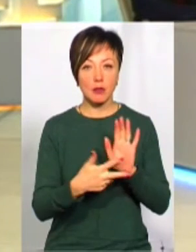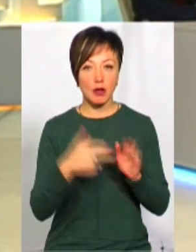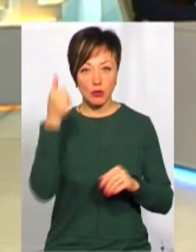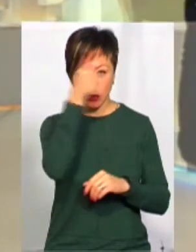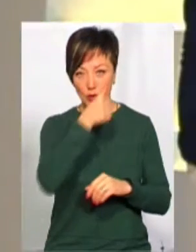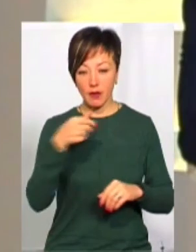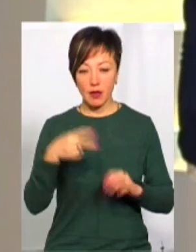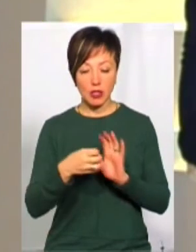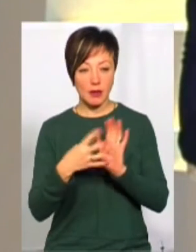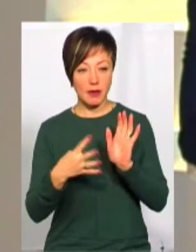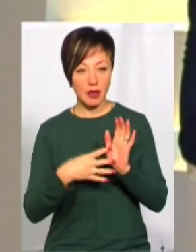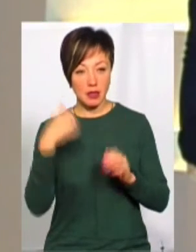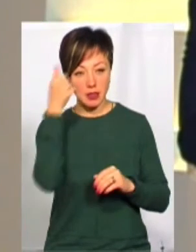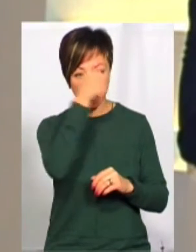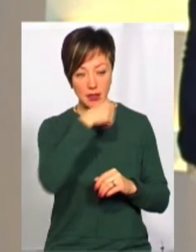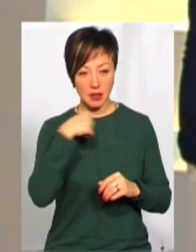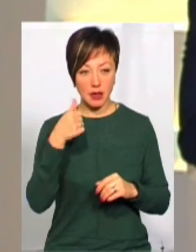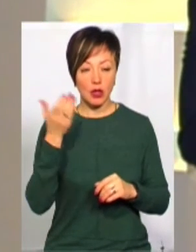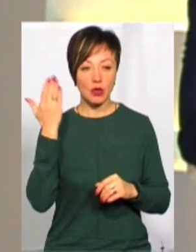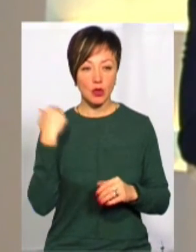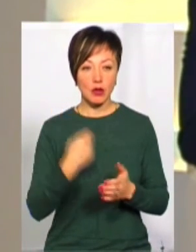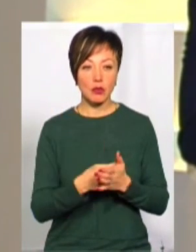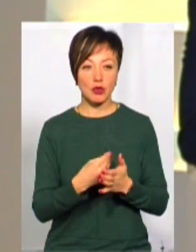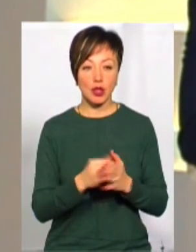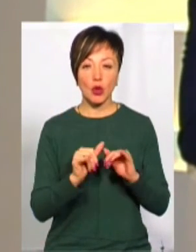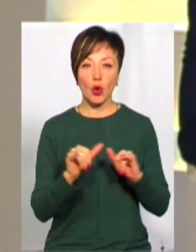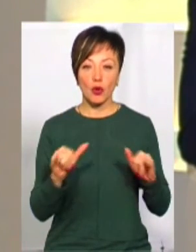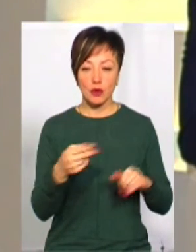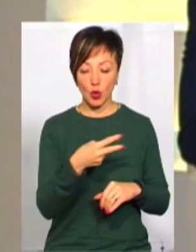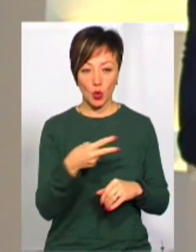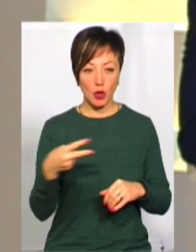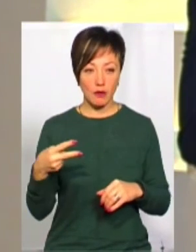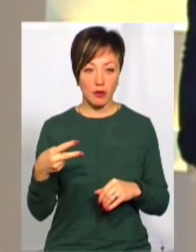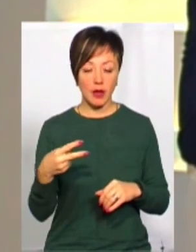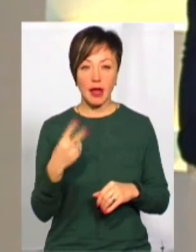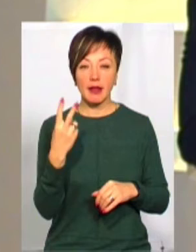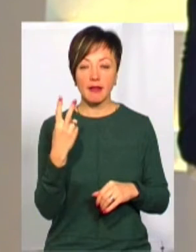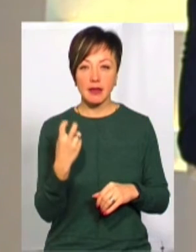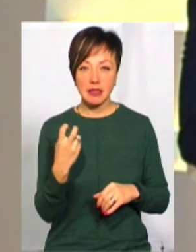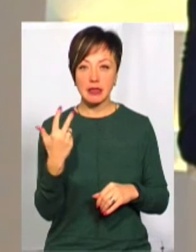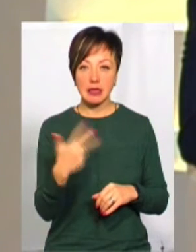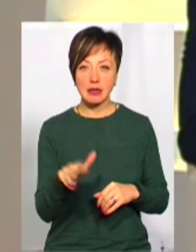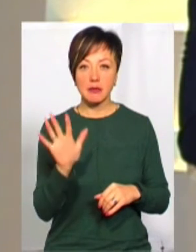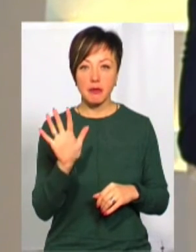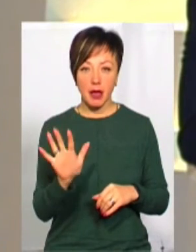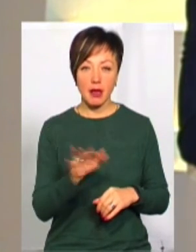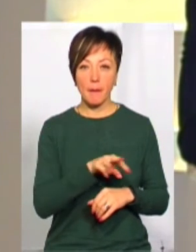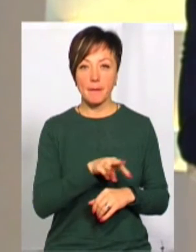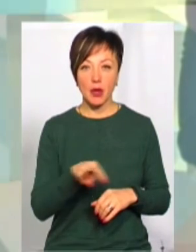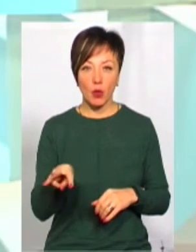році на 2019 рік, тоді там бюджет розвитку дорівнював 235